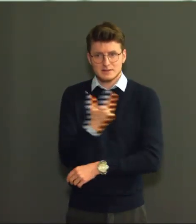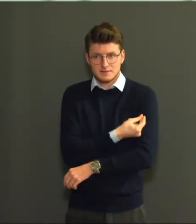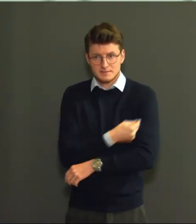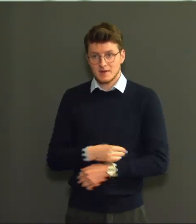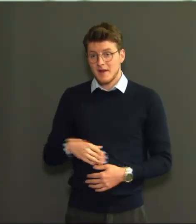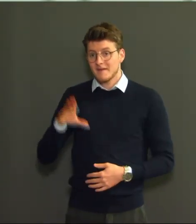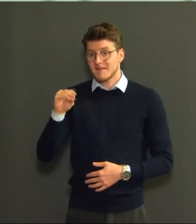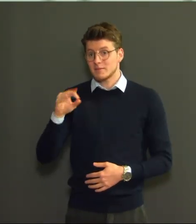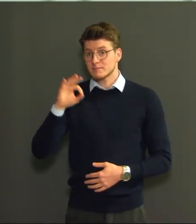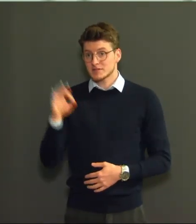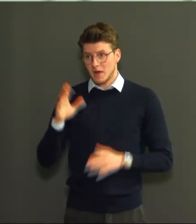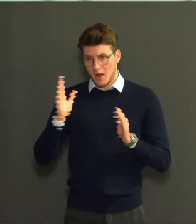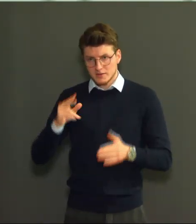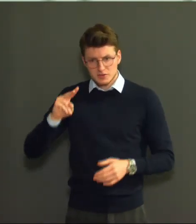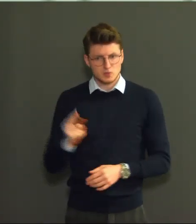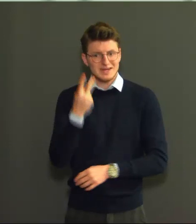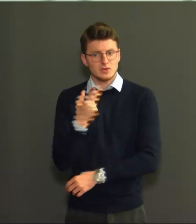volledig gevaccineerd.